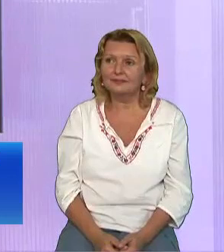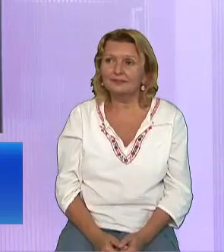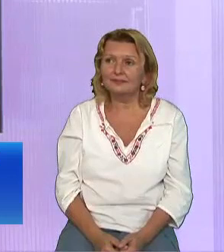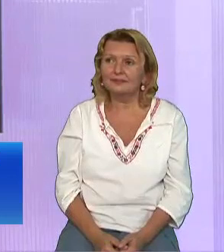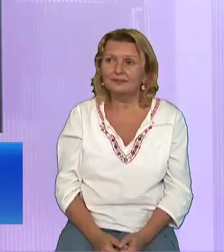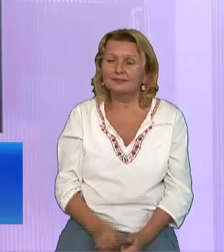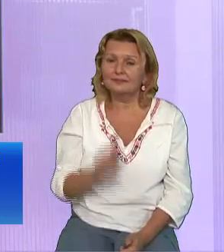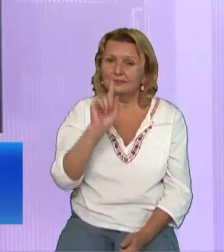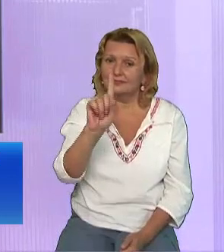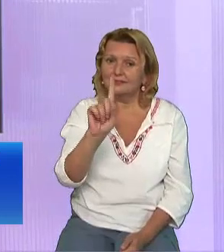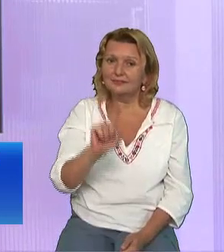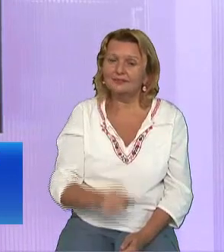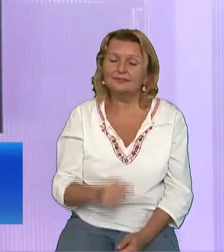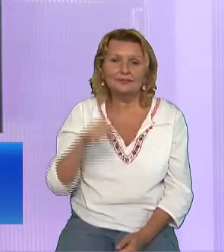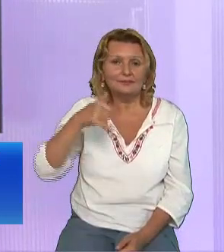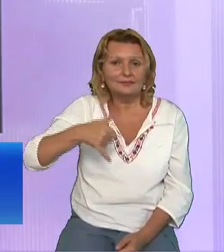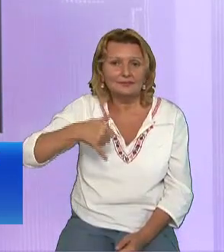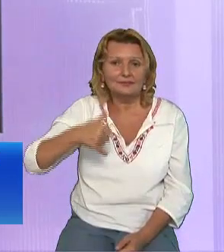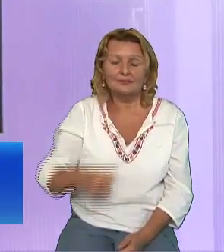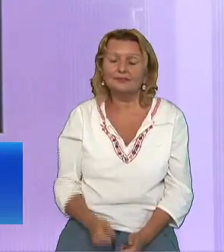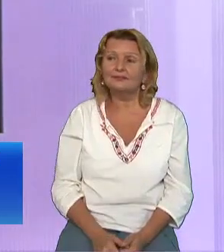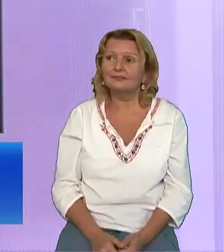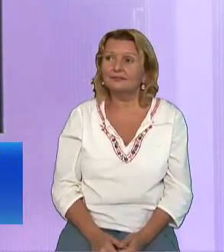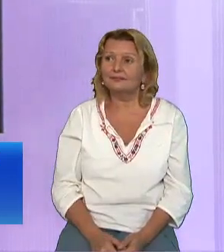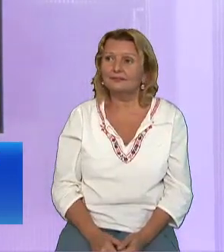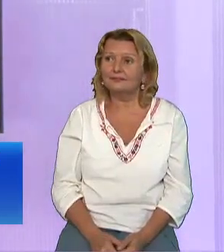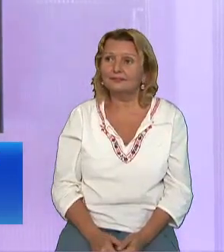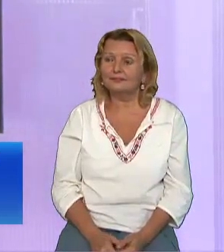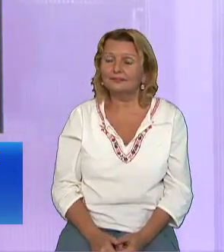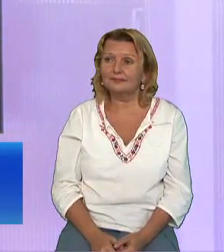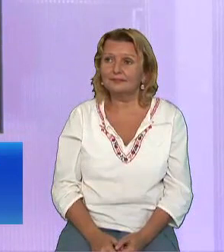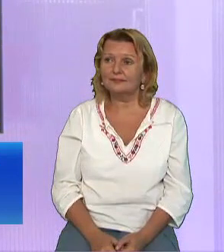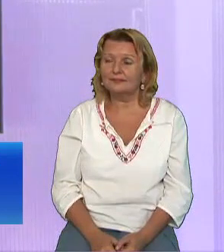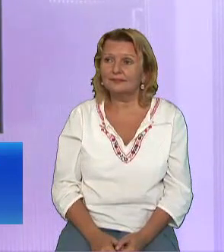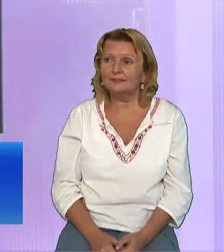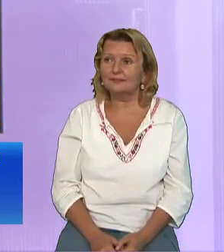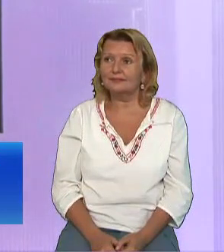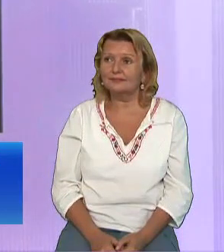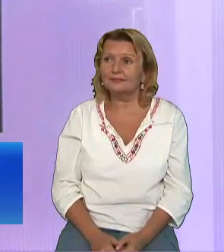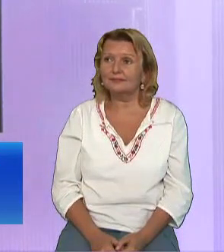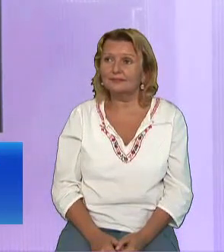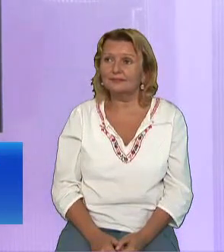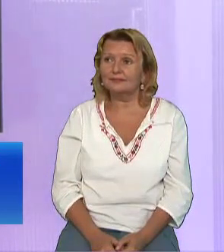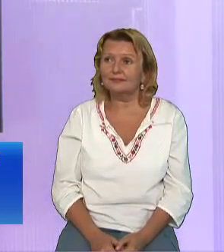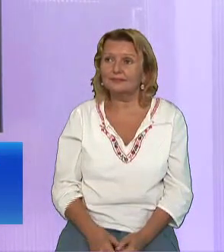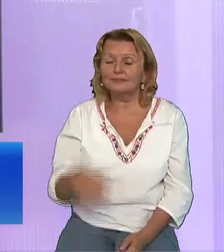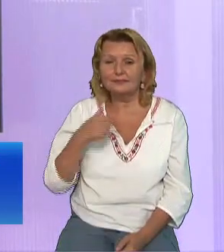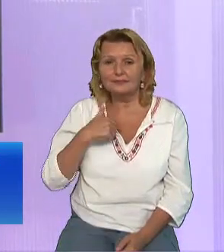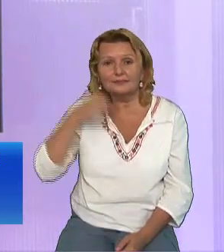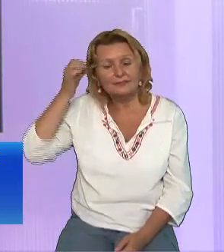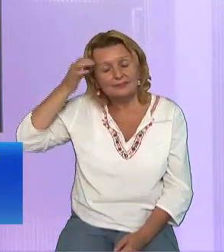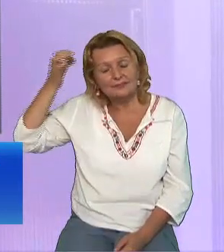inima ta astăzi. În timp ce mă pregăteam pentru mesajul acestei prezentări Mi-am adus aminte